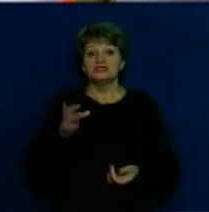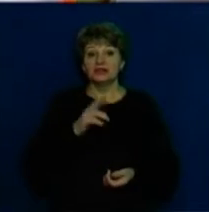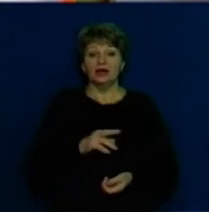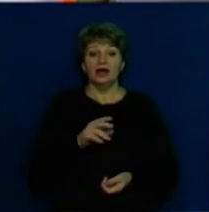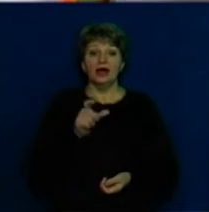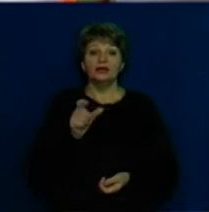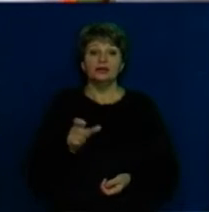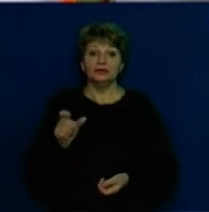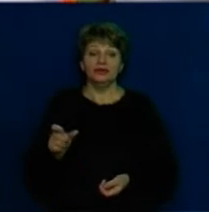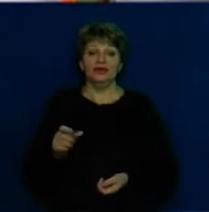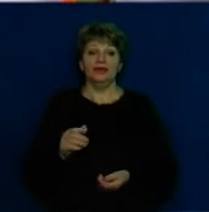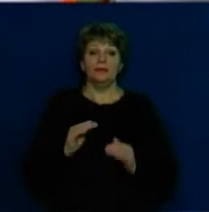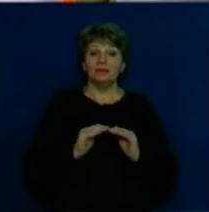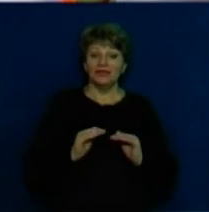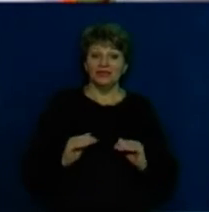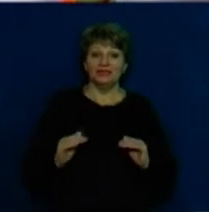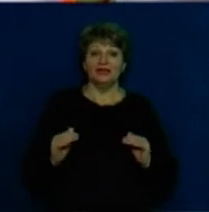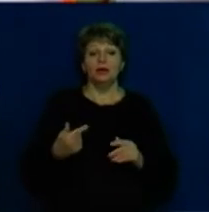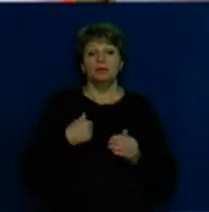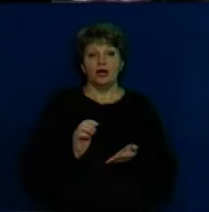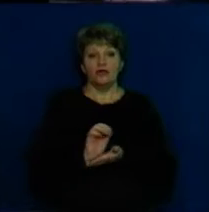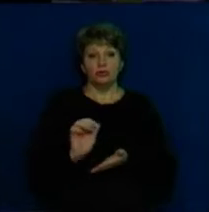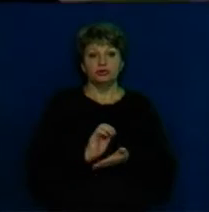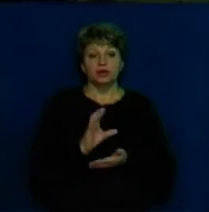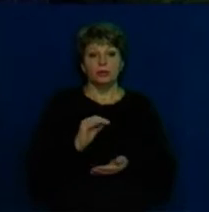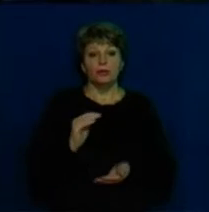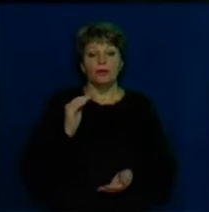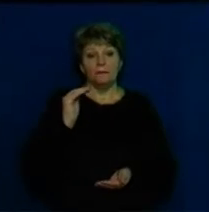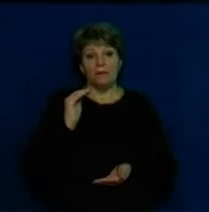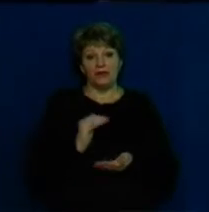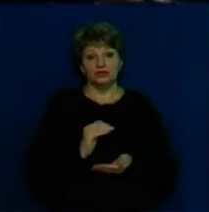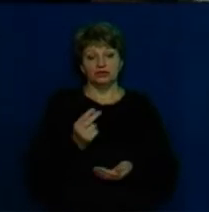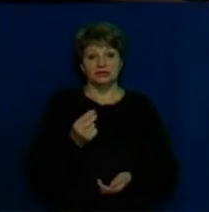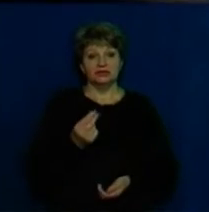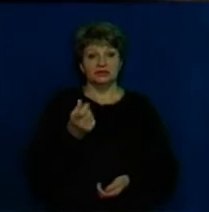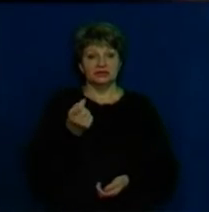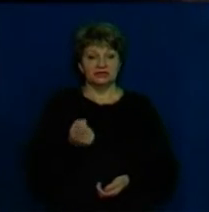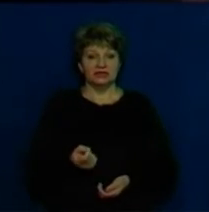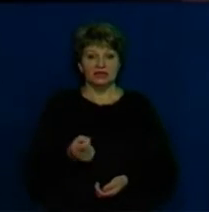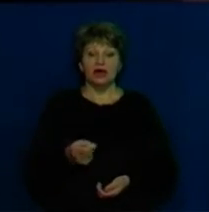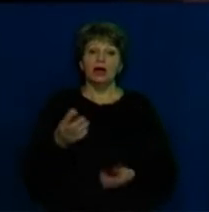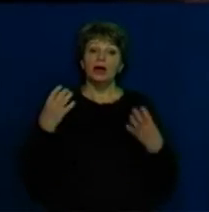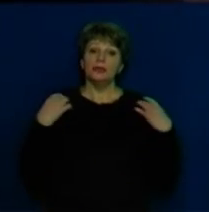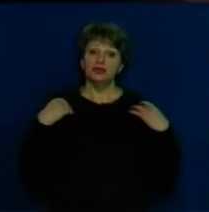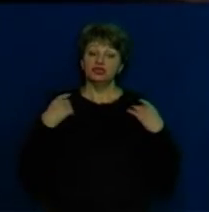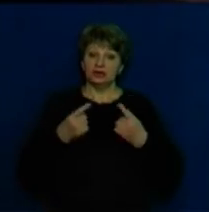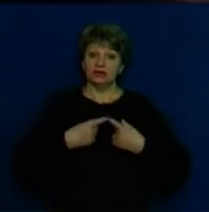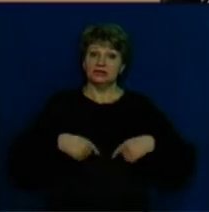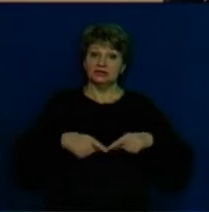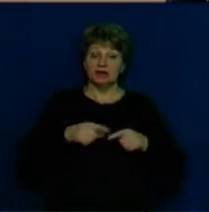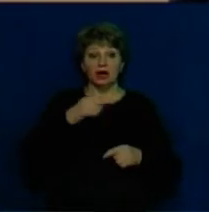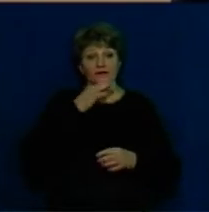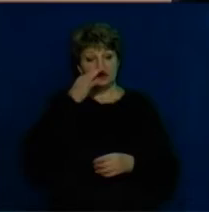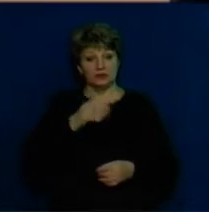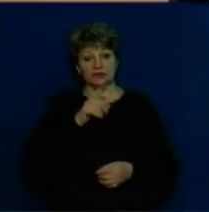споживачів ми відпускаємо по нижчій ціні. Начальник автотранспортного цеху Володимир Прокопенко відповідає за ремонт